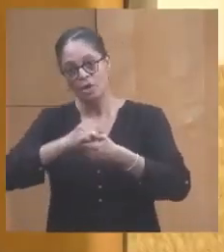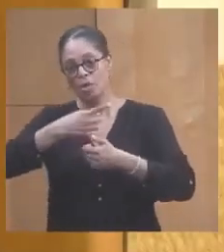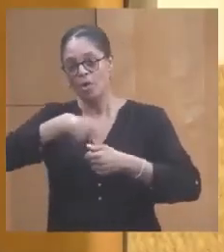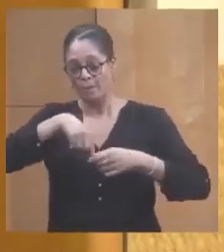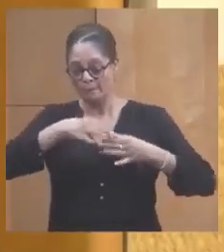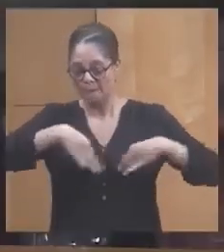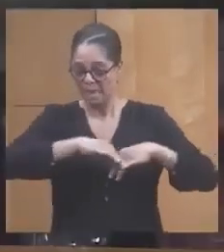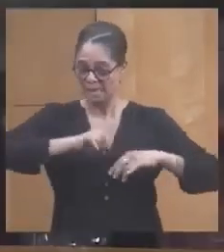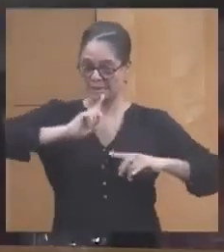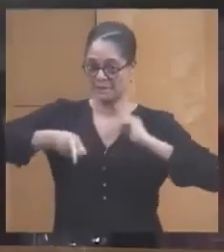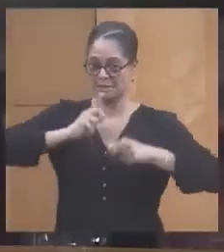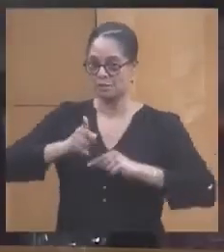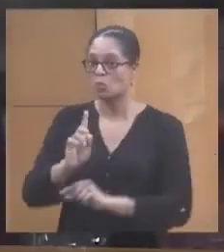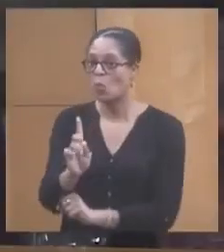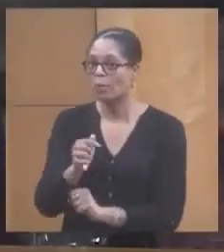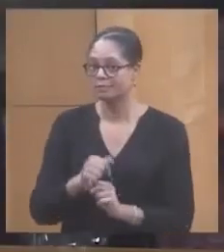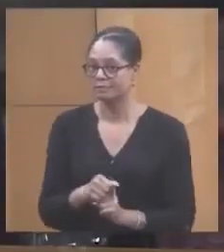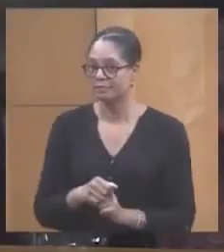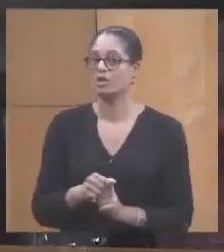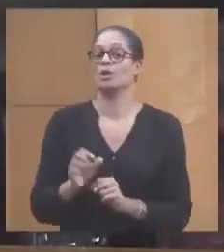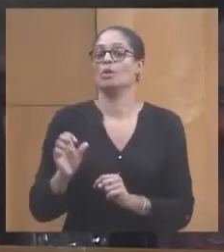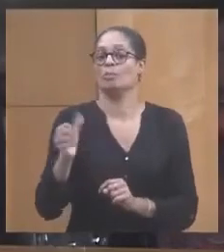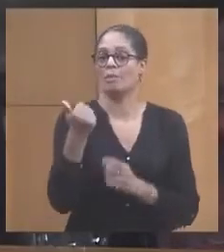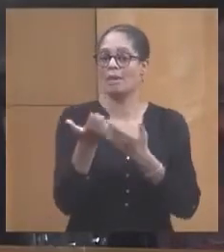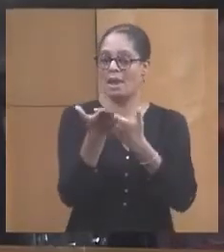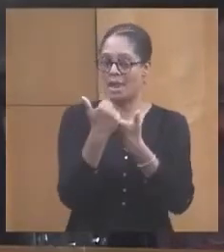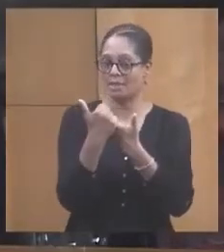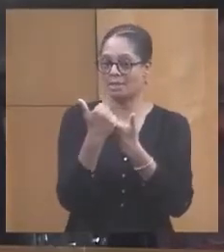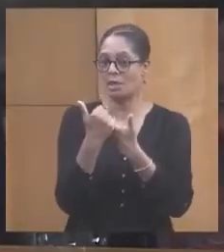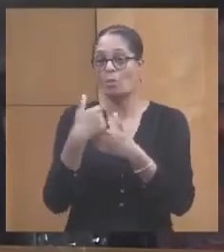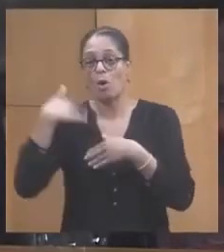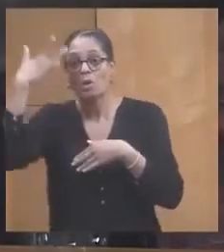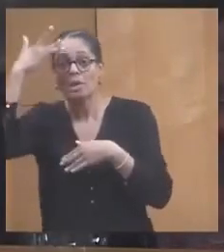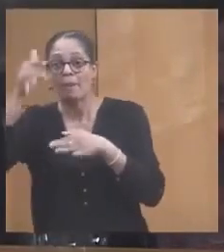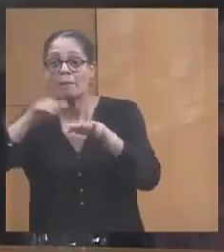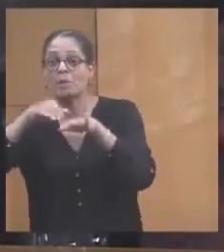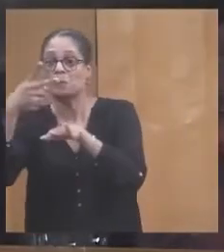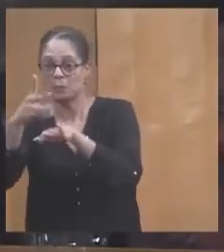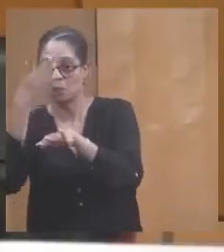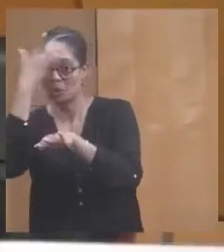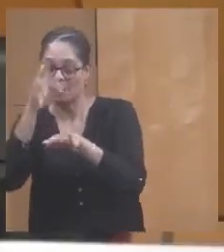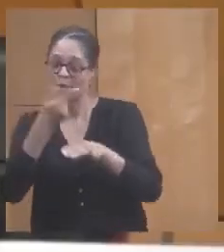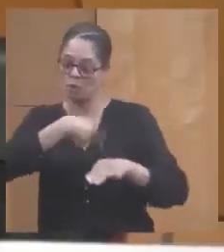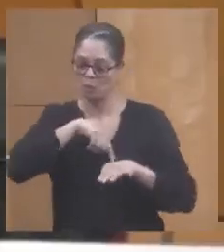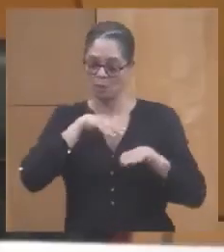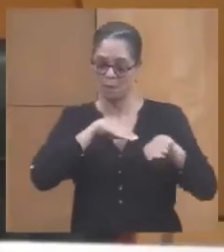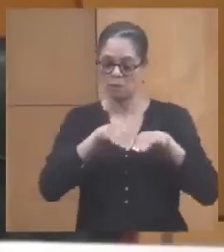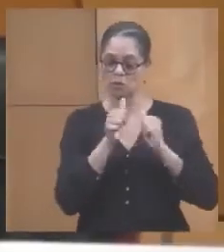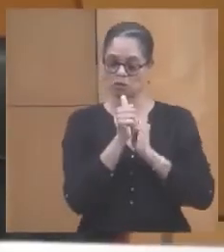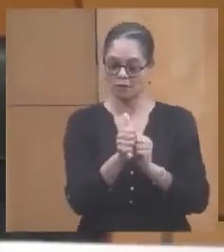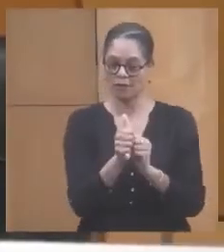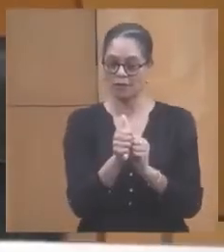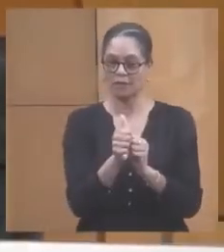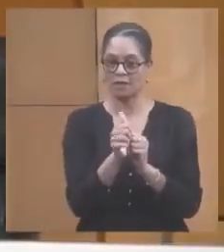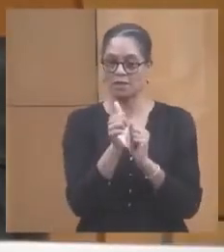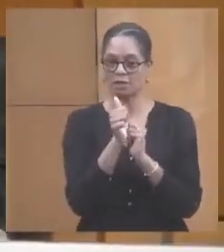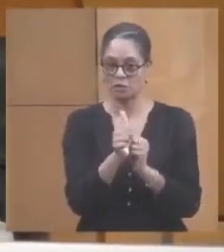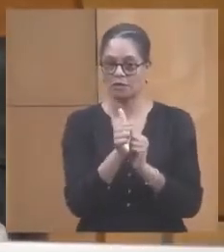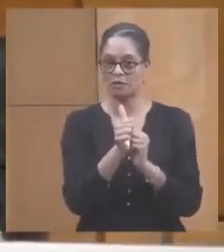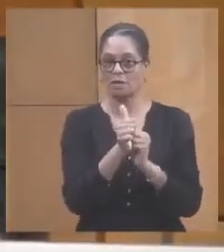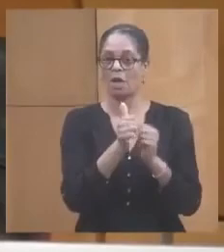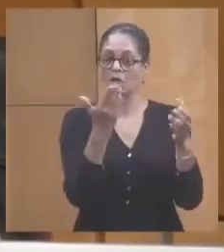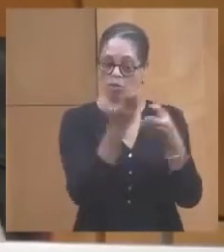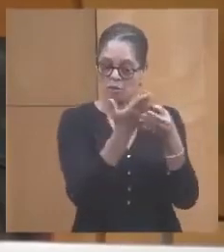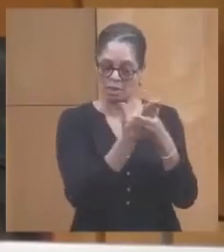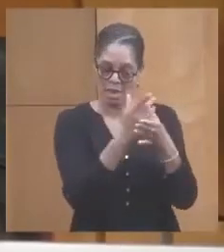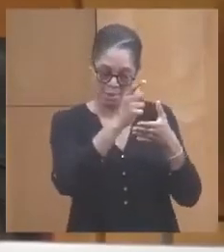dictature on fait d'abord les mises en demeure je ne connais pas tes méthodes mais nous faisons la méthode qui est prévue dans le vote dans